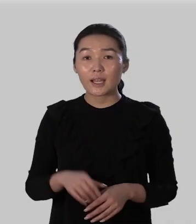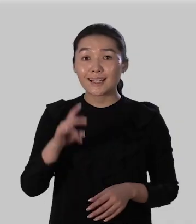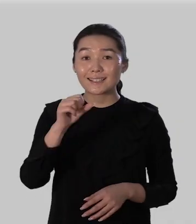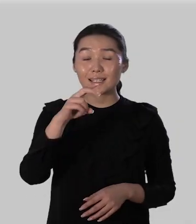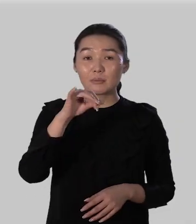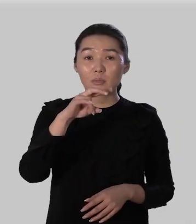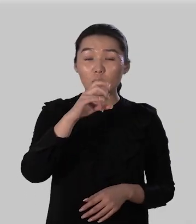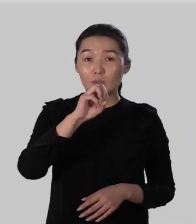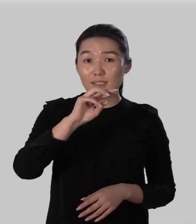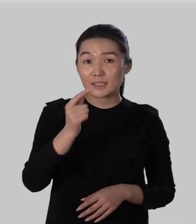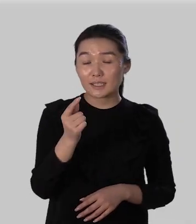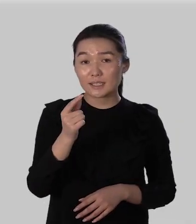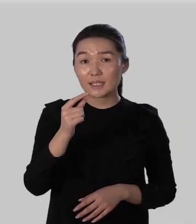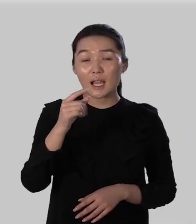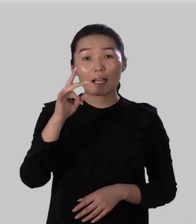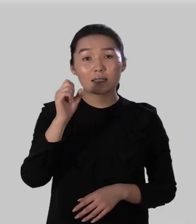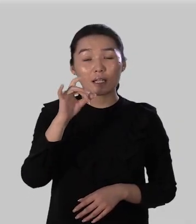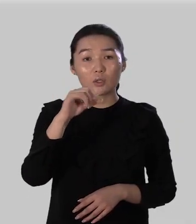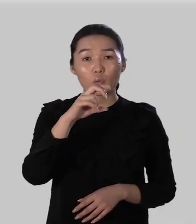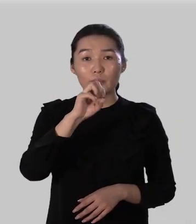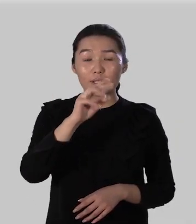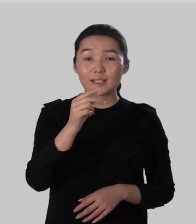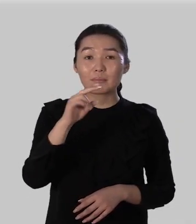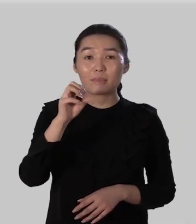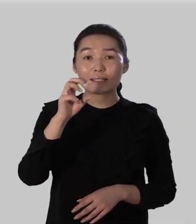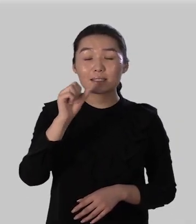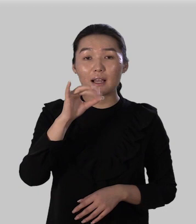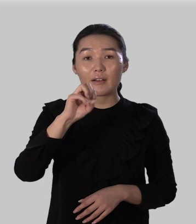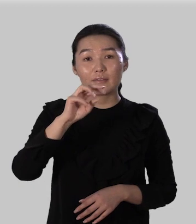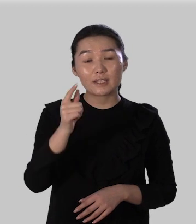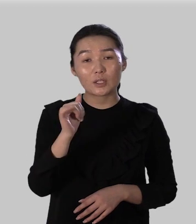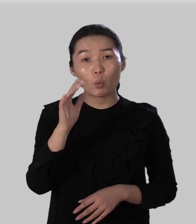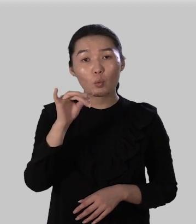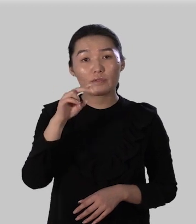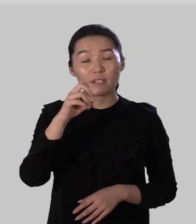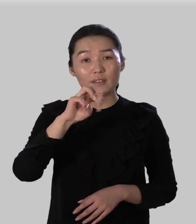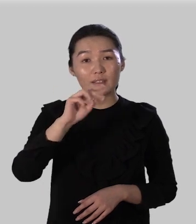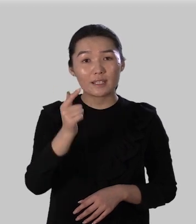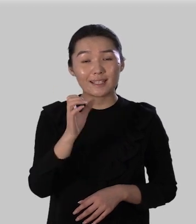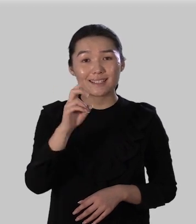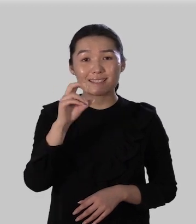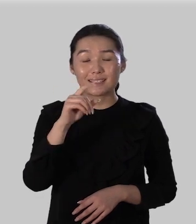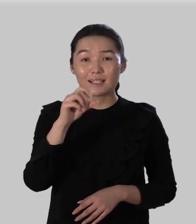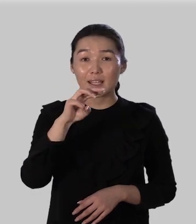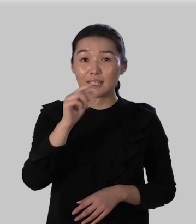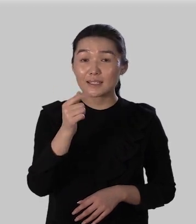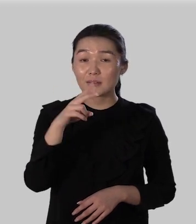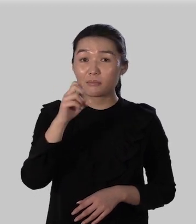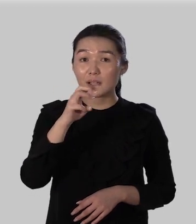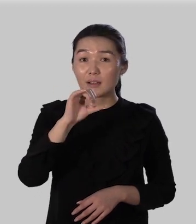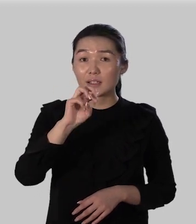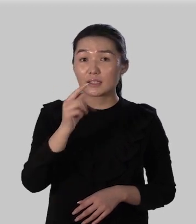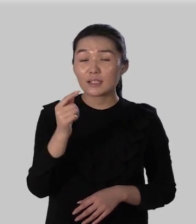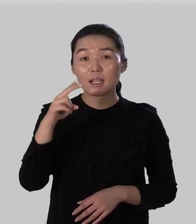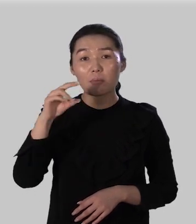наполнить прорубить поставить увидеть слезть хватить